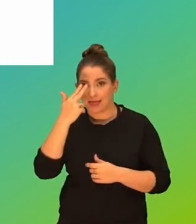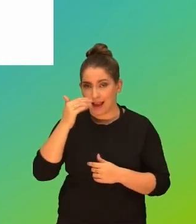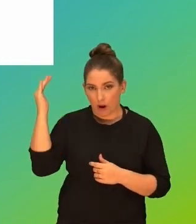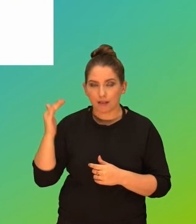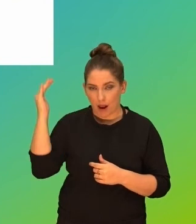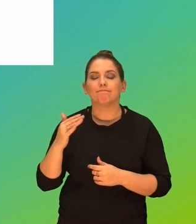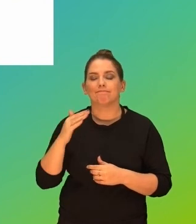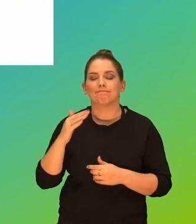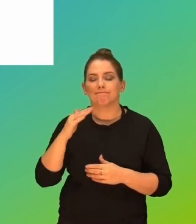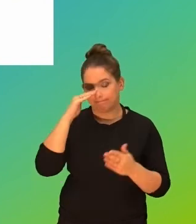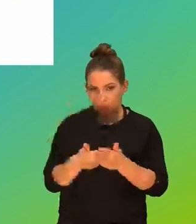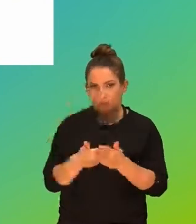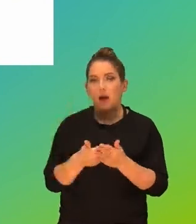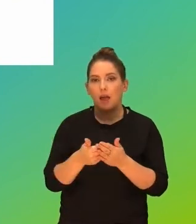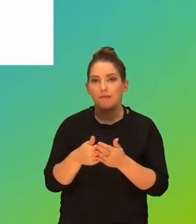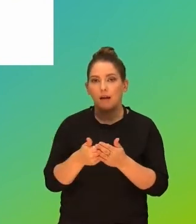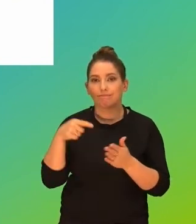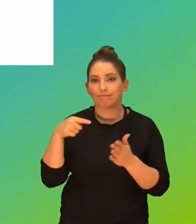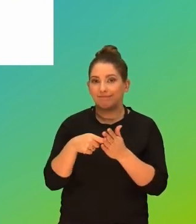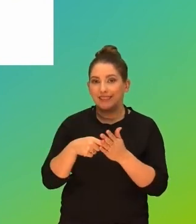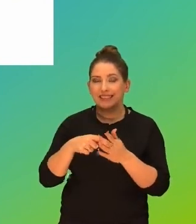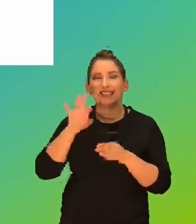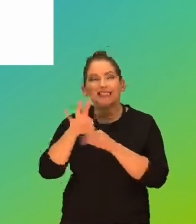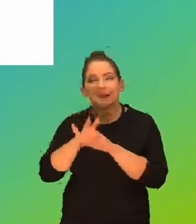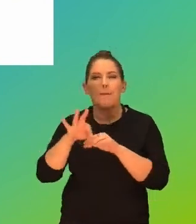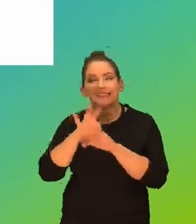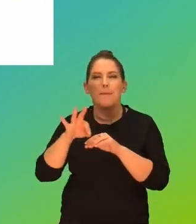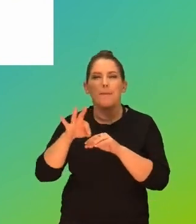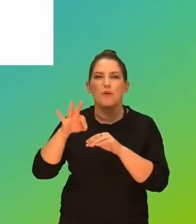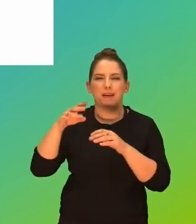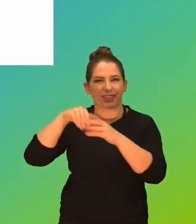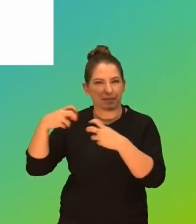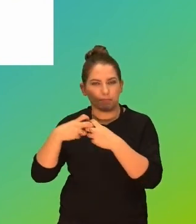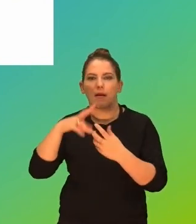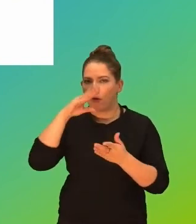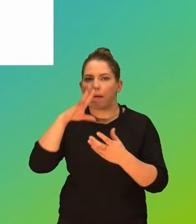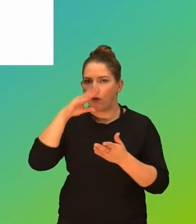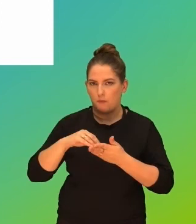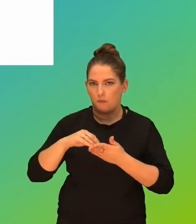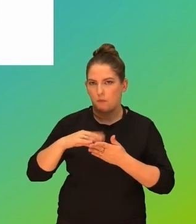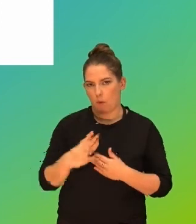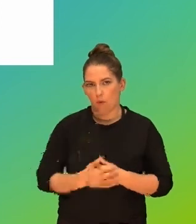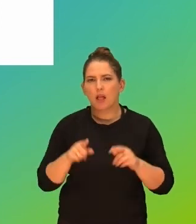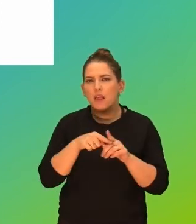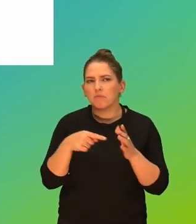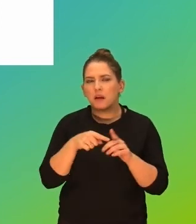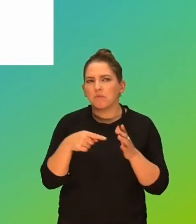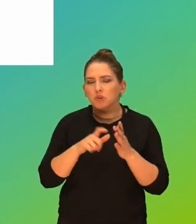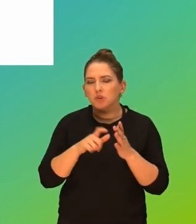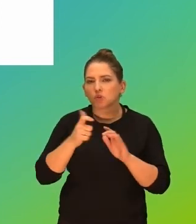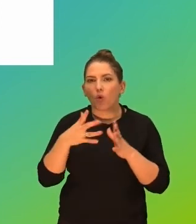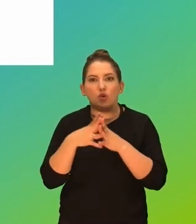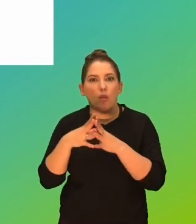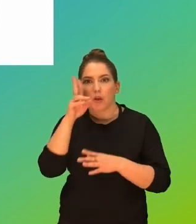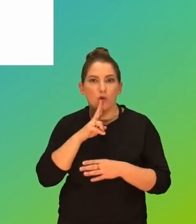przyznaje, że takiej cyberprzemocy czy przemocy w sieci doświadczył, ale uważa tak tylko co dziesiąty